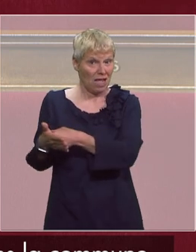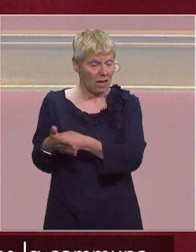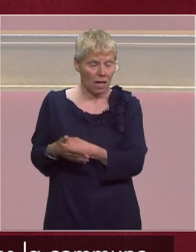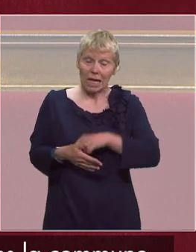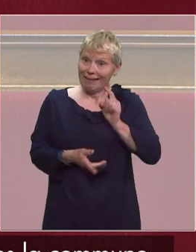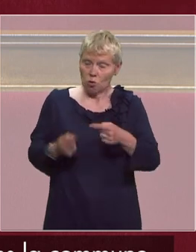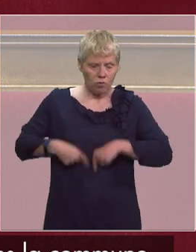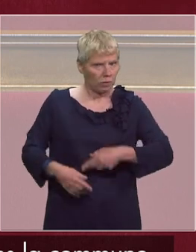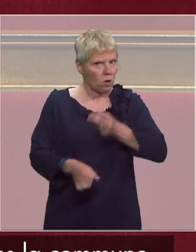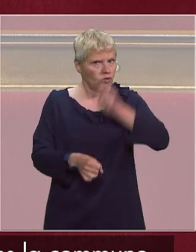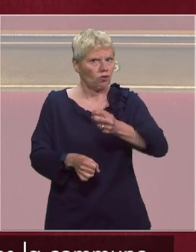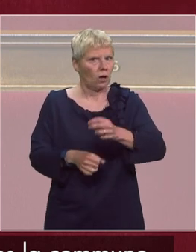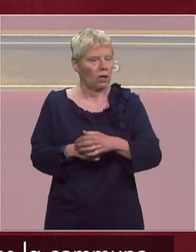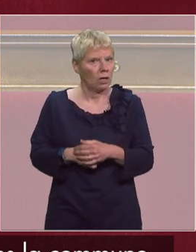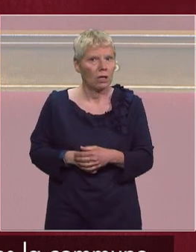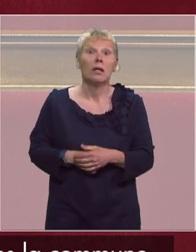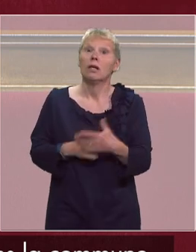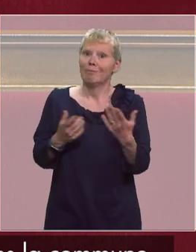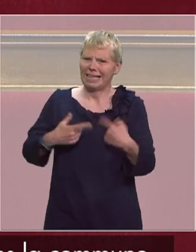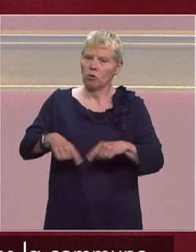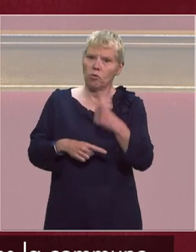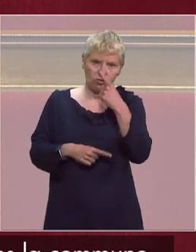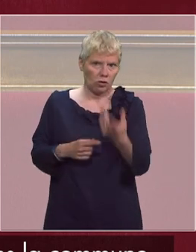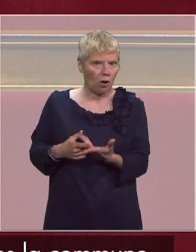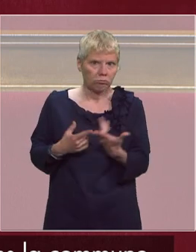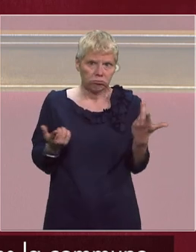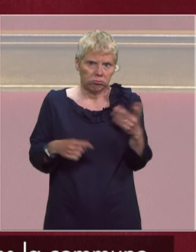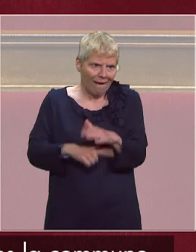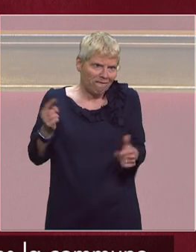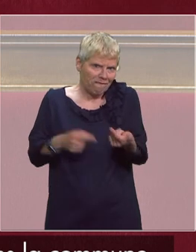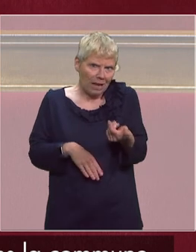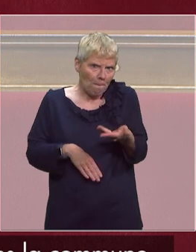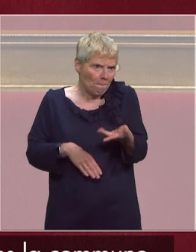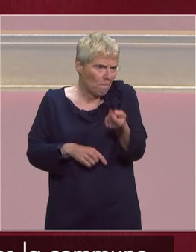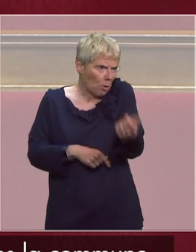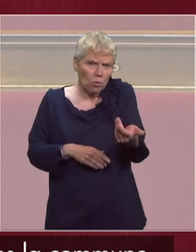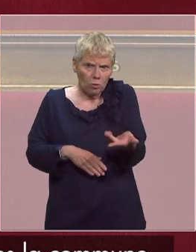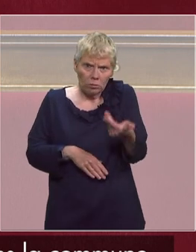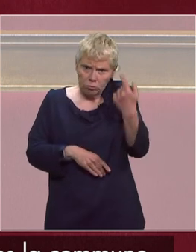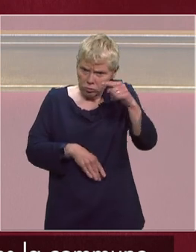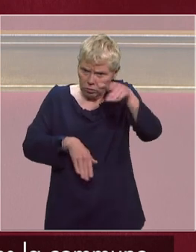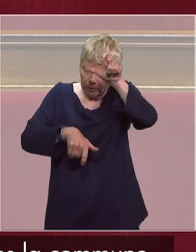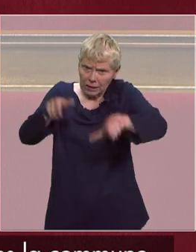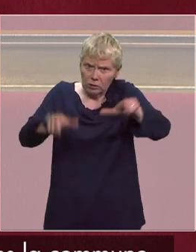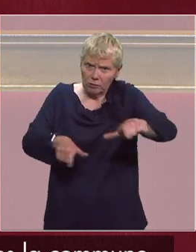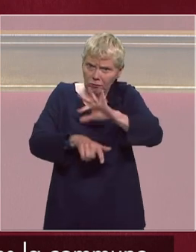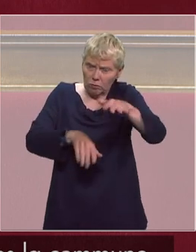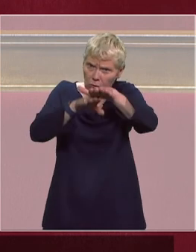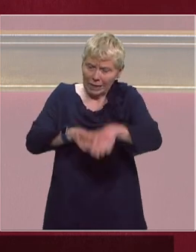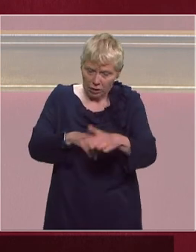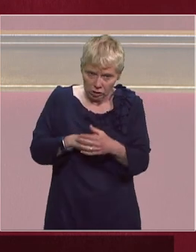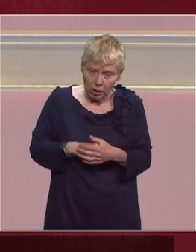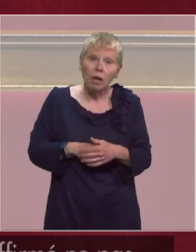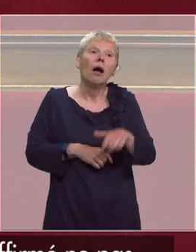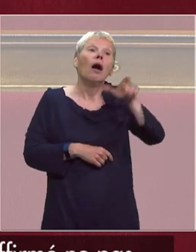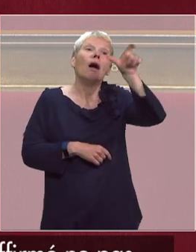être intraitable mais nous avons le sentiment que trop peu est entrepris pour protéger les français après les discours du président de la république sur le